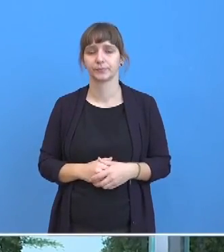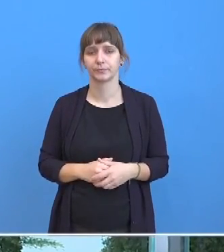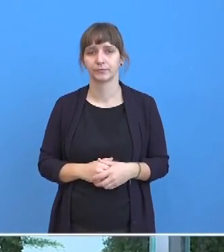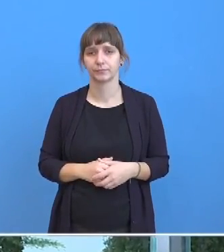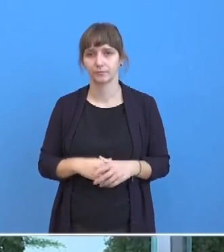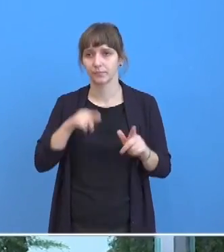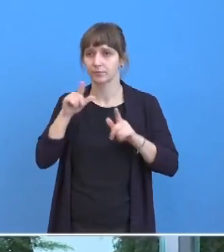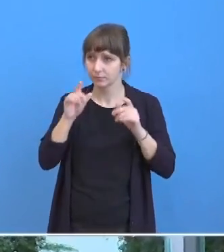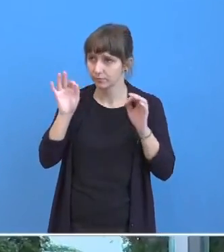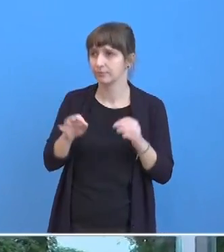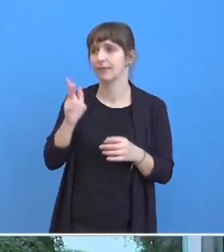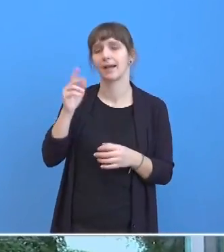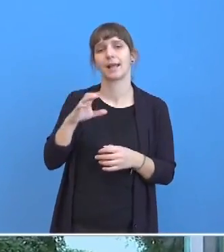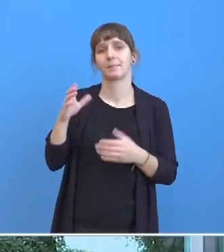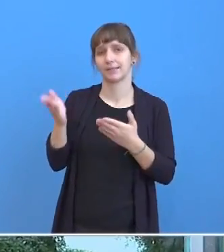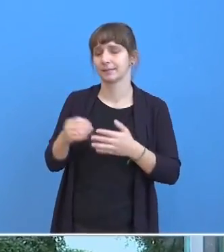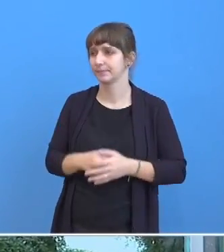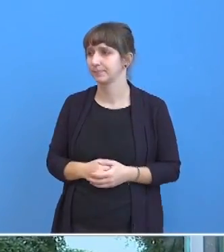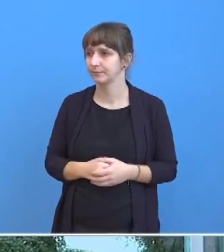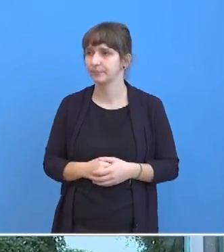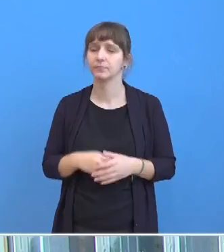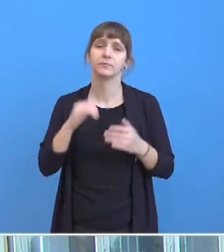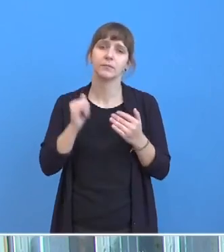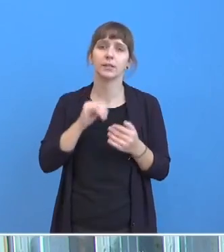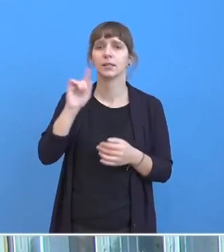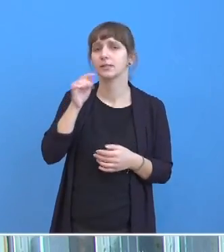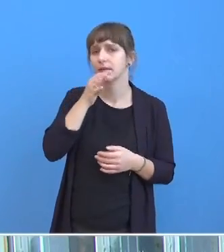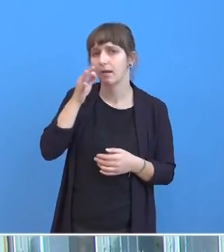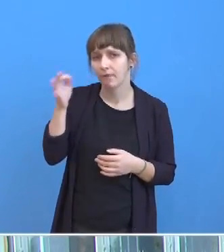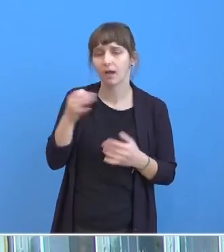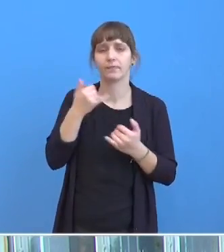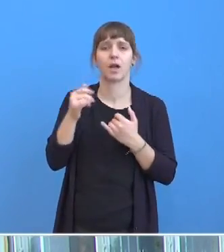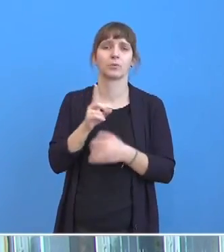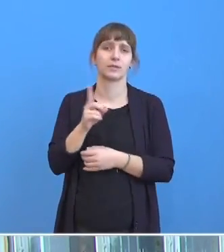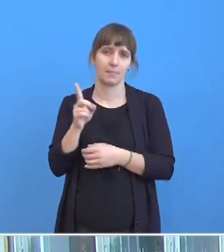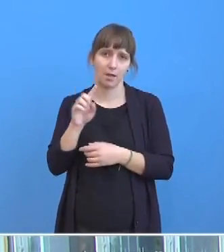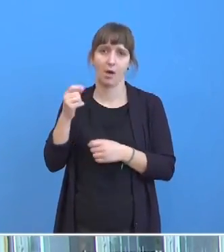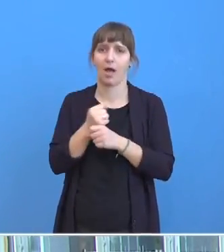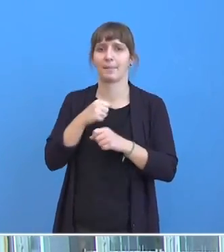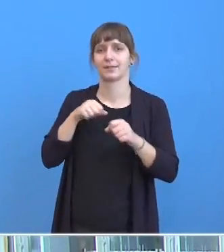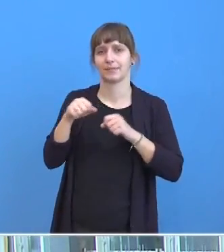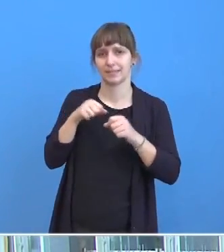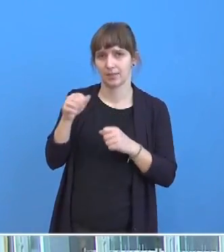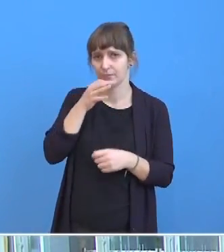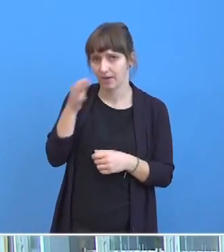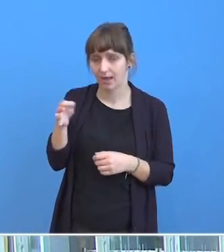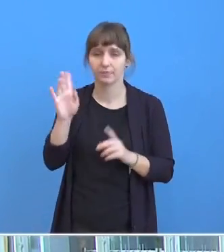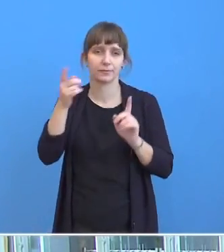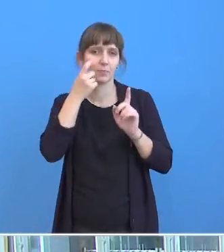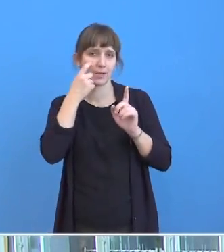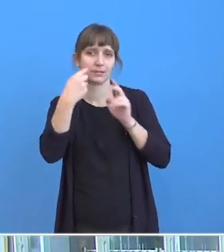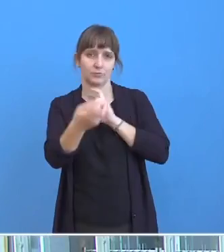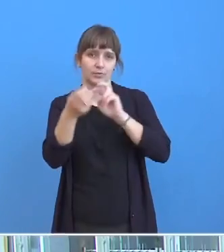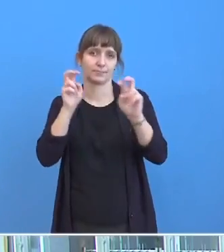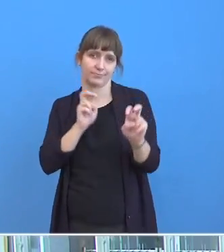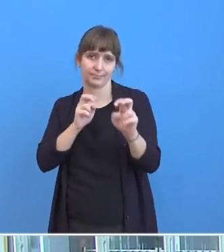Dann Herr Klemann, bitte. Ja, Nachfrage an Frau Demmer und auch ans Arbeitsministerium. Eine Sekunde, da müssen wir noch mal einer